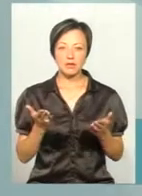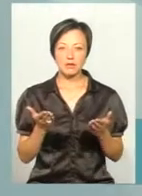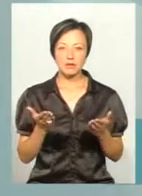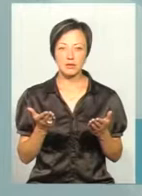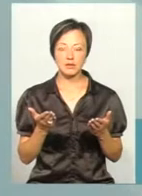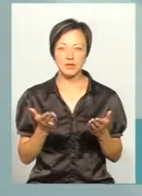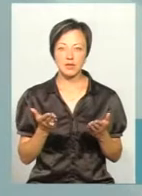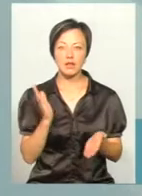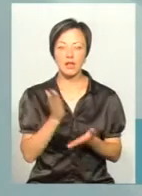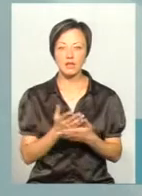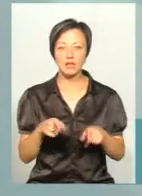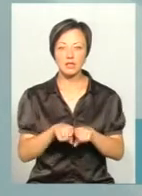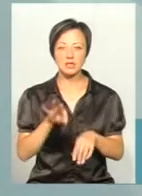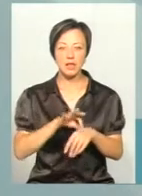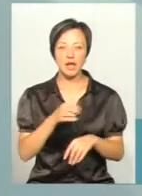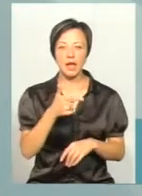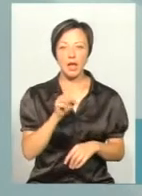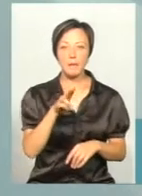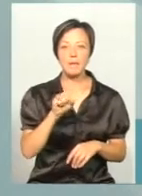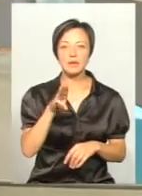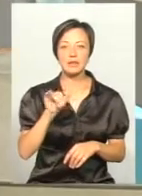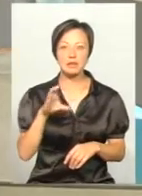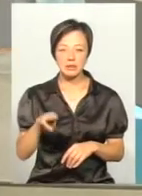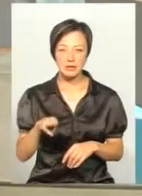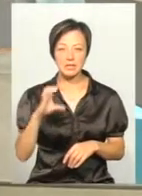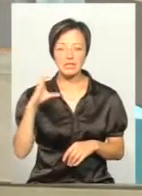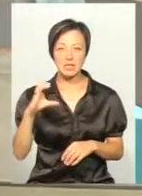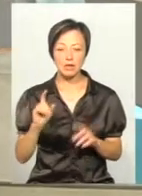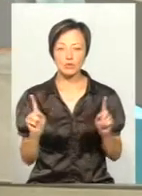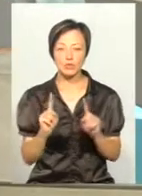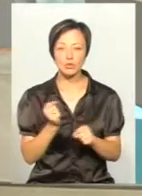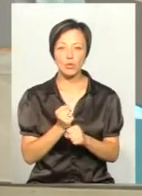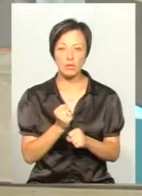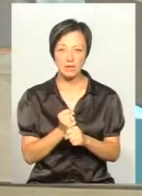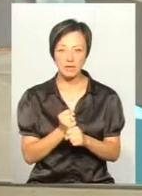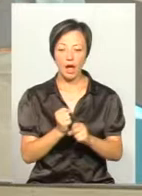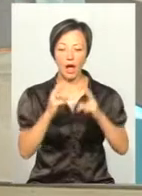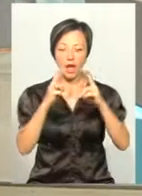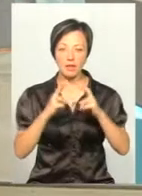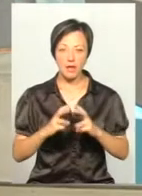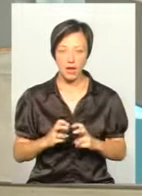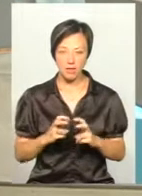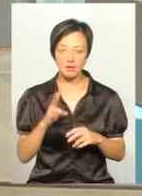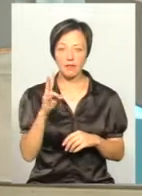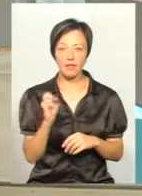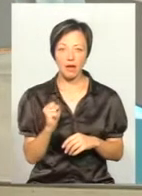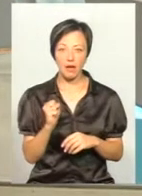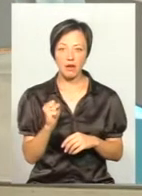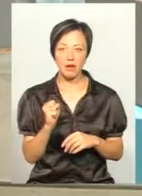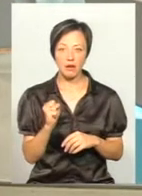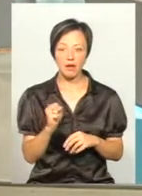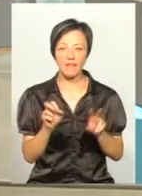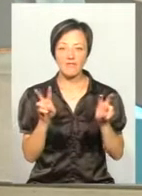а наявне таке захворювання, гепатит С. І для того, щоб зробити аналіз на вид